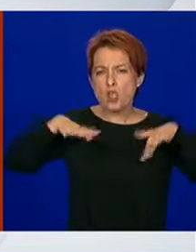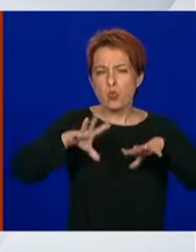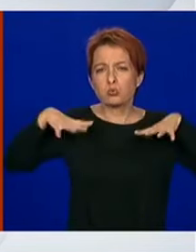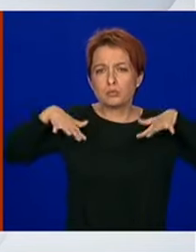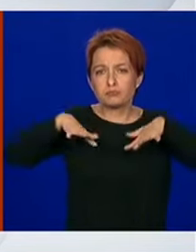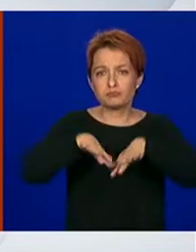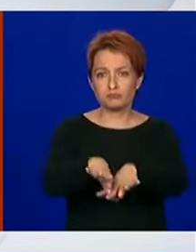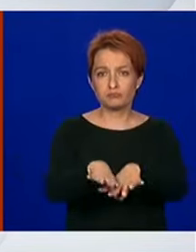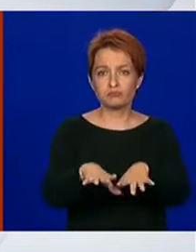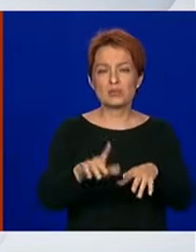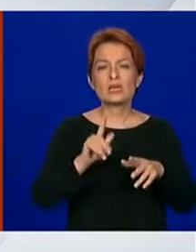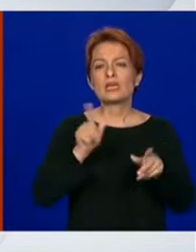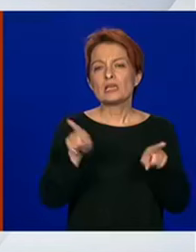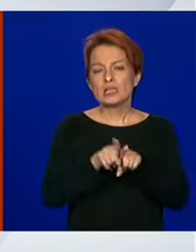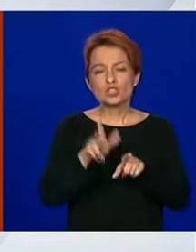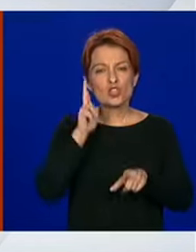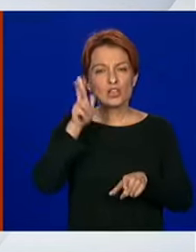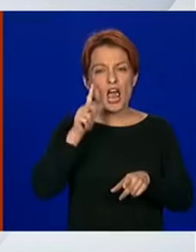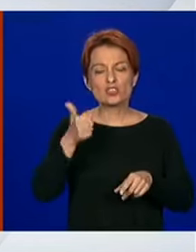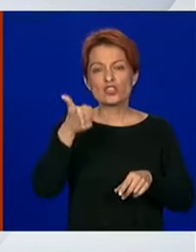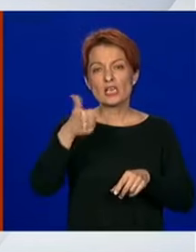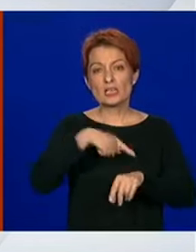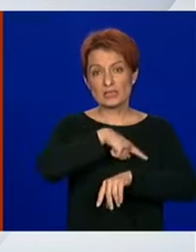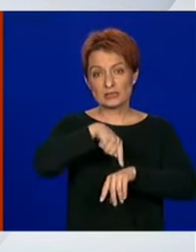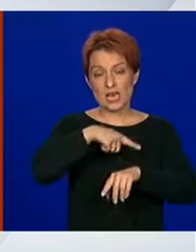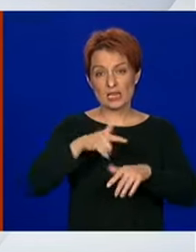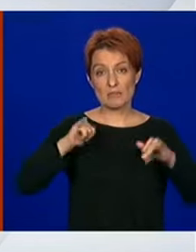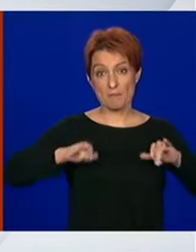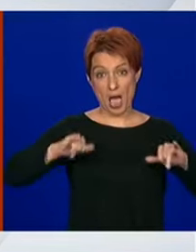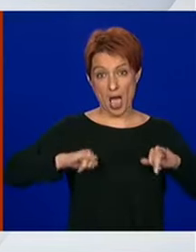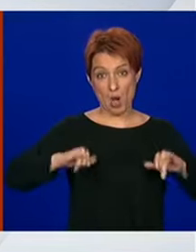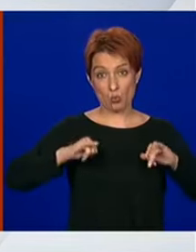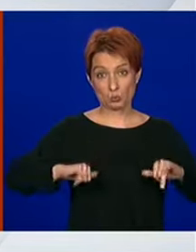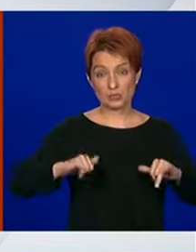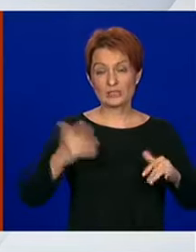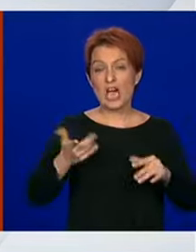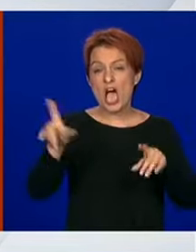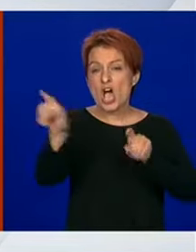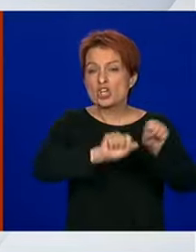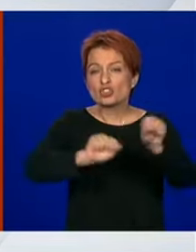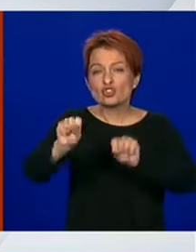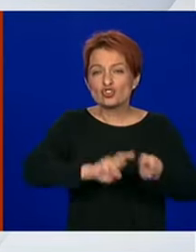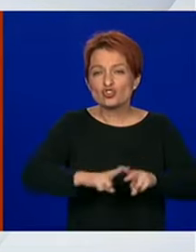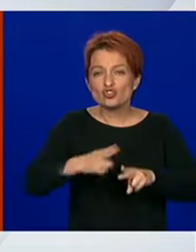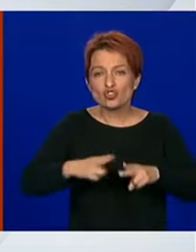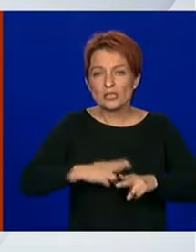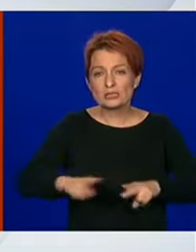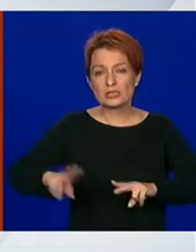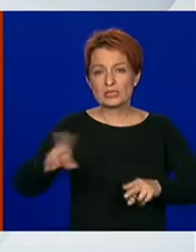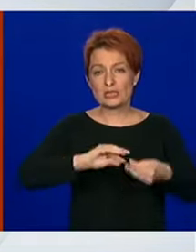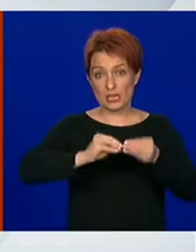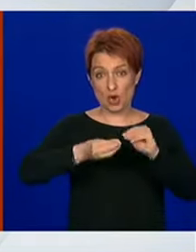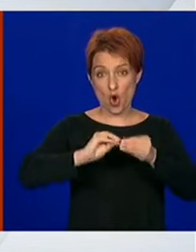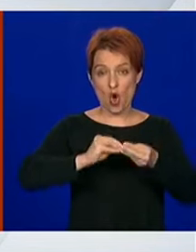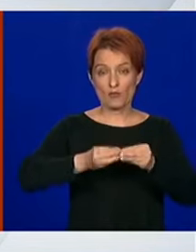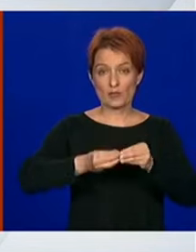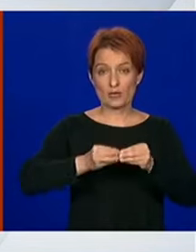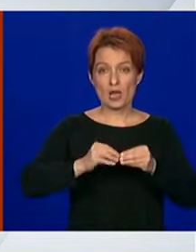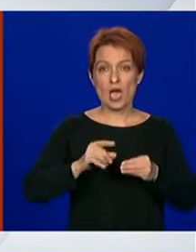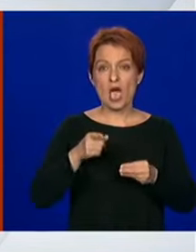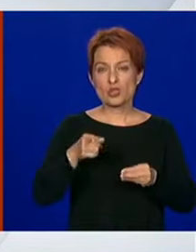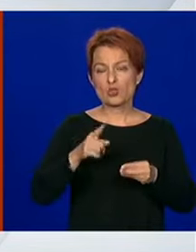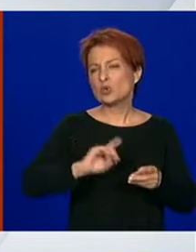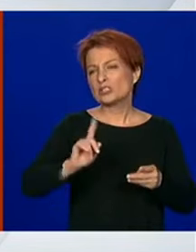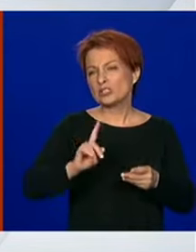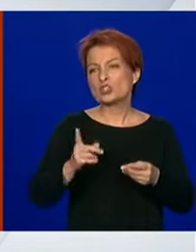da se ukine jednostatna pauza za dezinfekciju trgovina jer kažu to je opet negativna